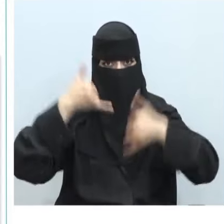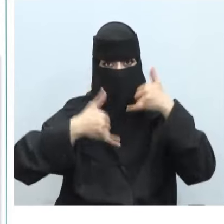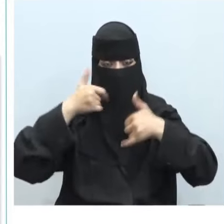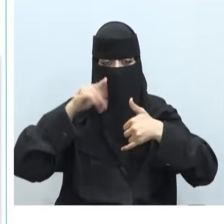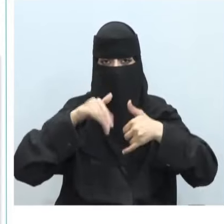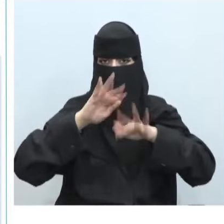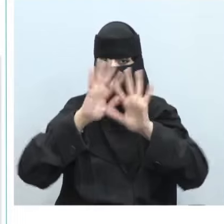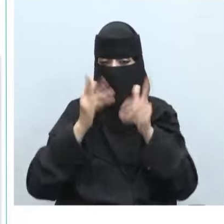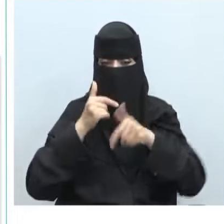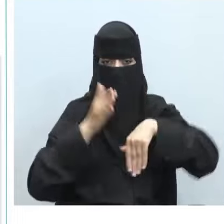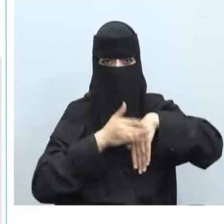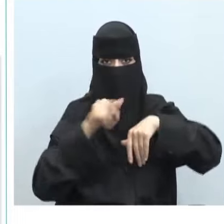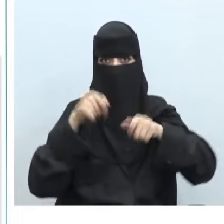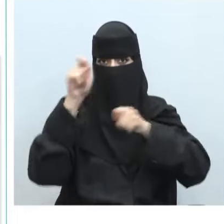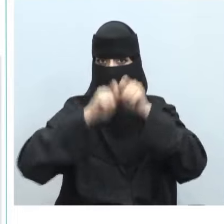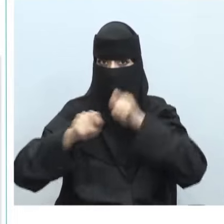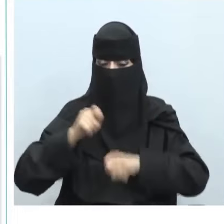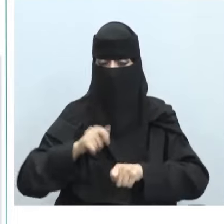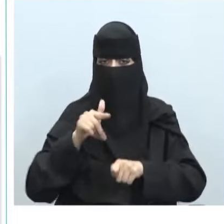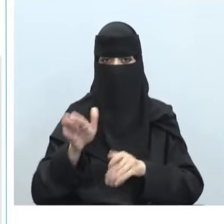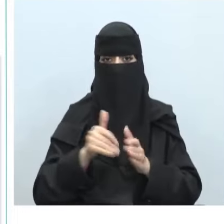وجميع خدماتها وعملياتها